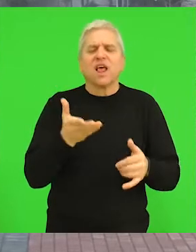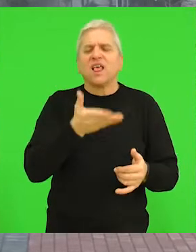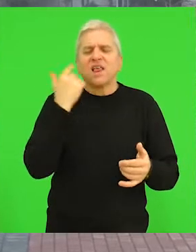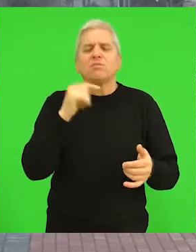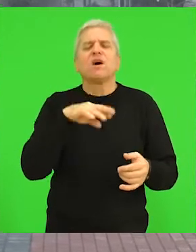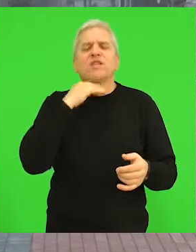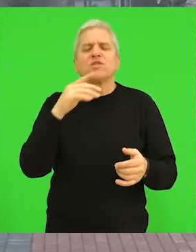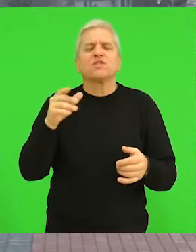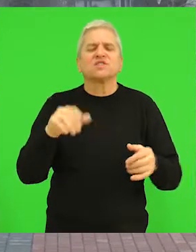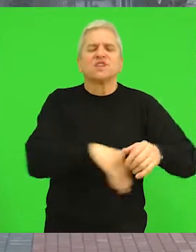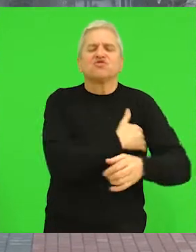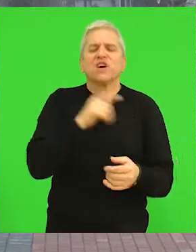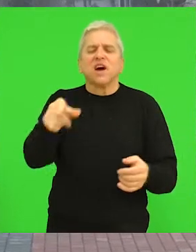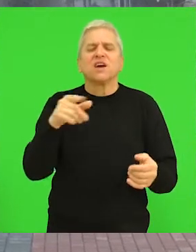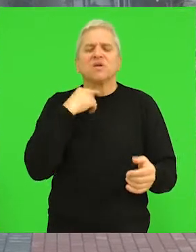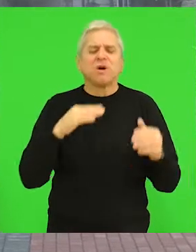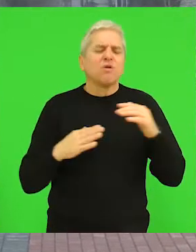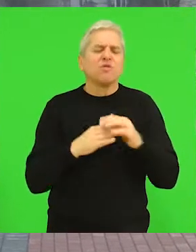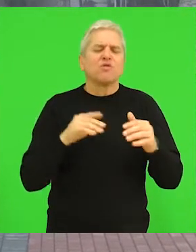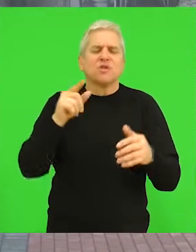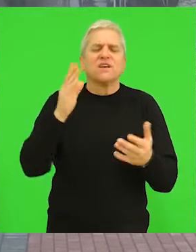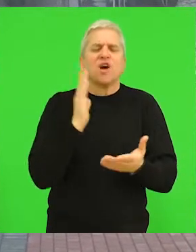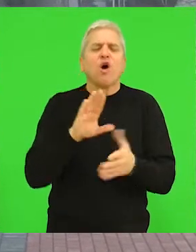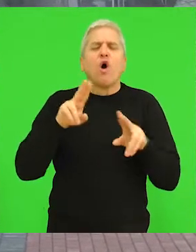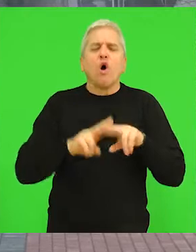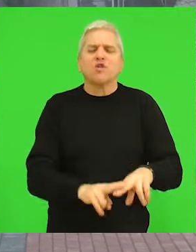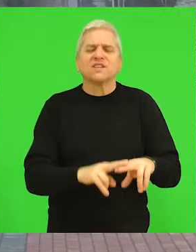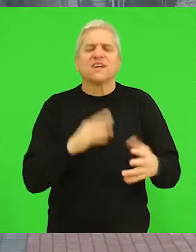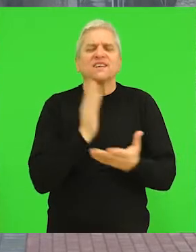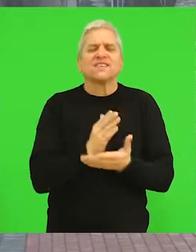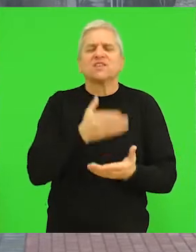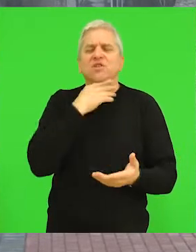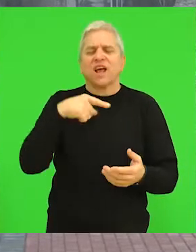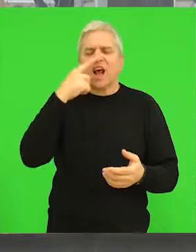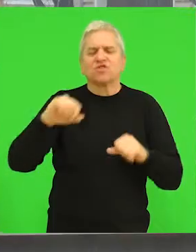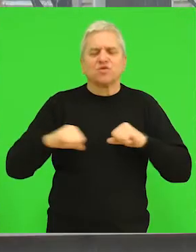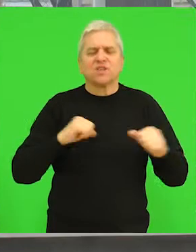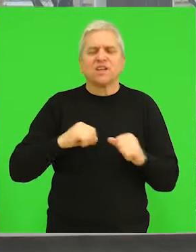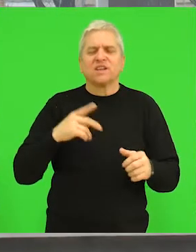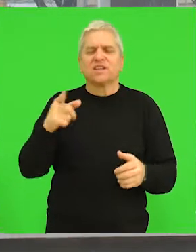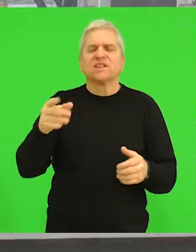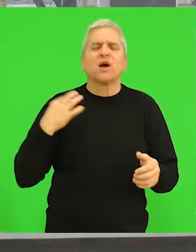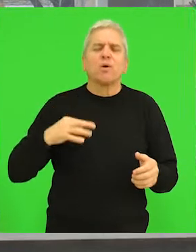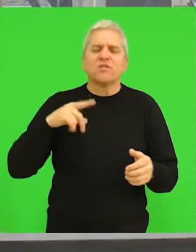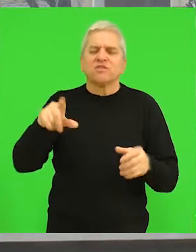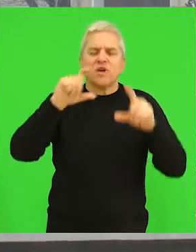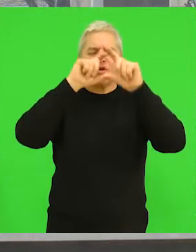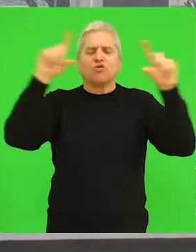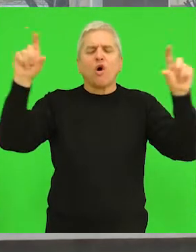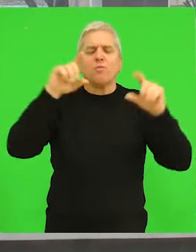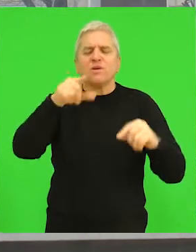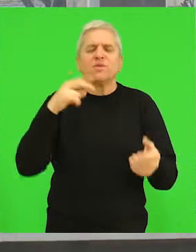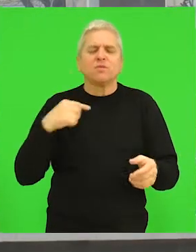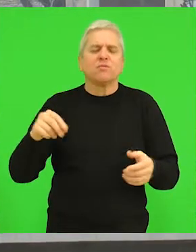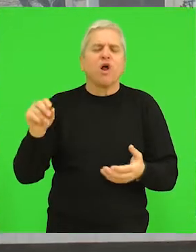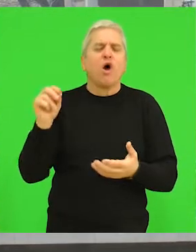Nedovoljan broj džaka preti da ugrozi i opstanak srednjih škola. Isti čubečajski direktori dodaju da bi učenički dom rešio